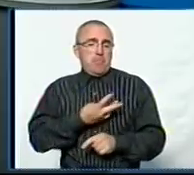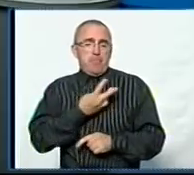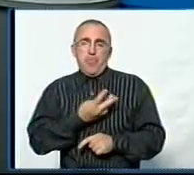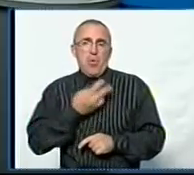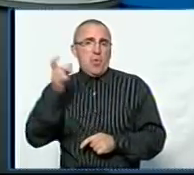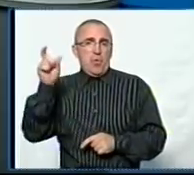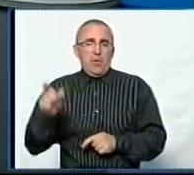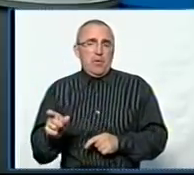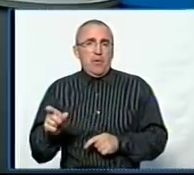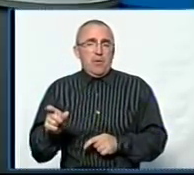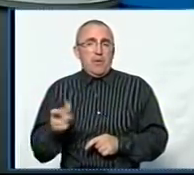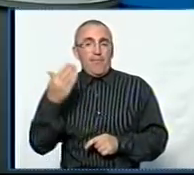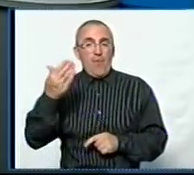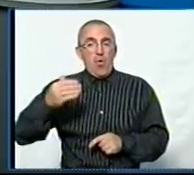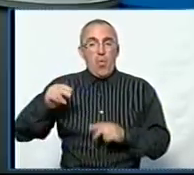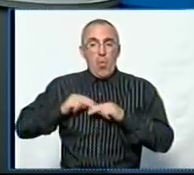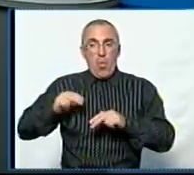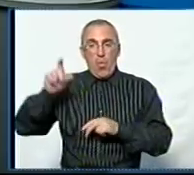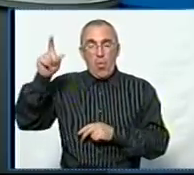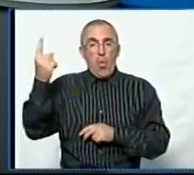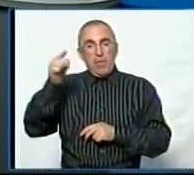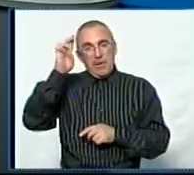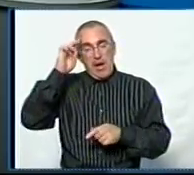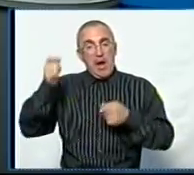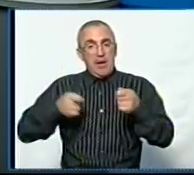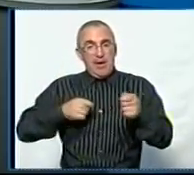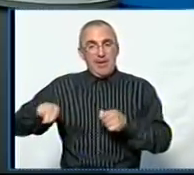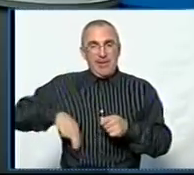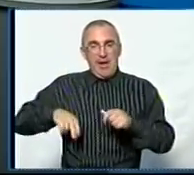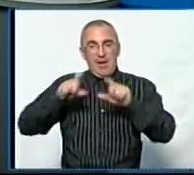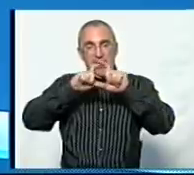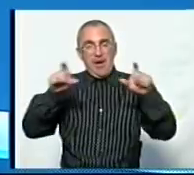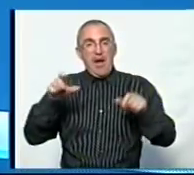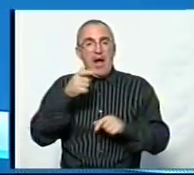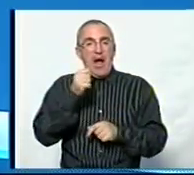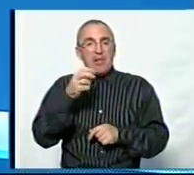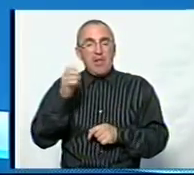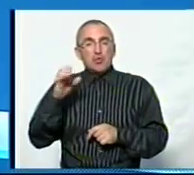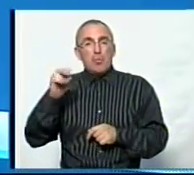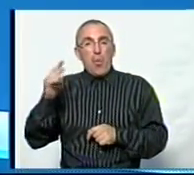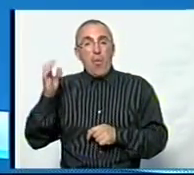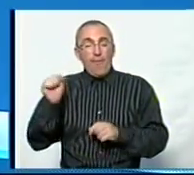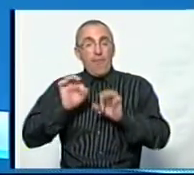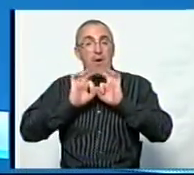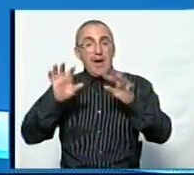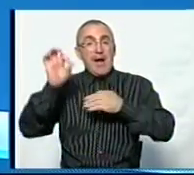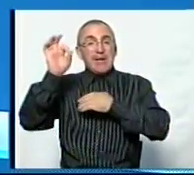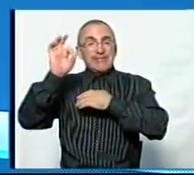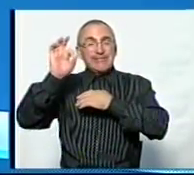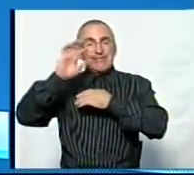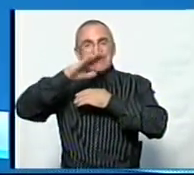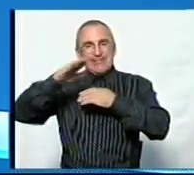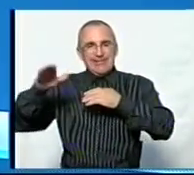Тут не може працювати будь-яка людина. із Закарпатської облдержадміністрації, директор департаменту Гана Сопкова, сказала, що на Закарпатті багато